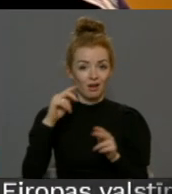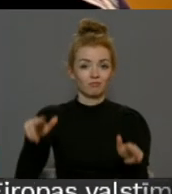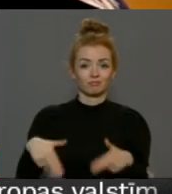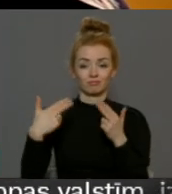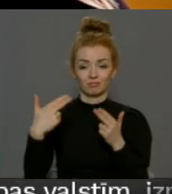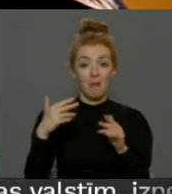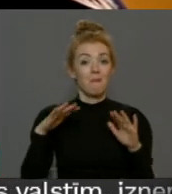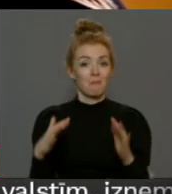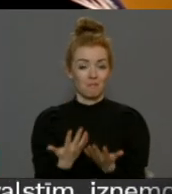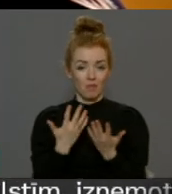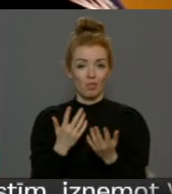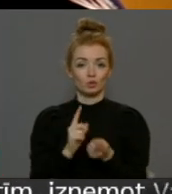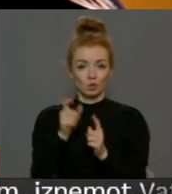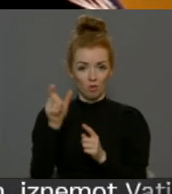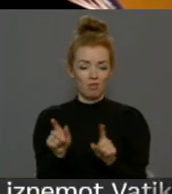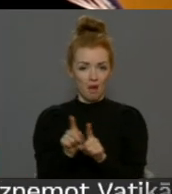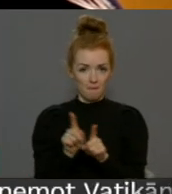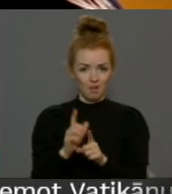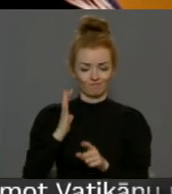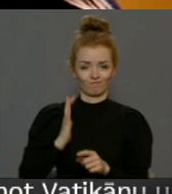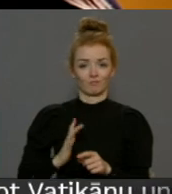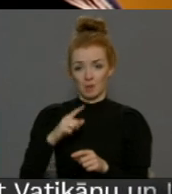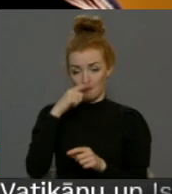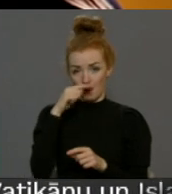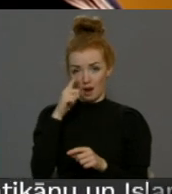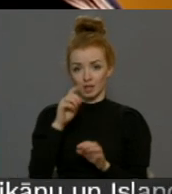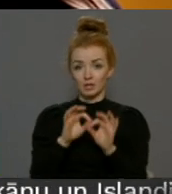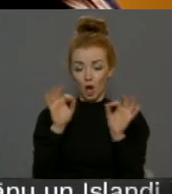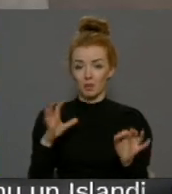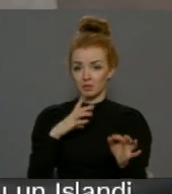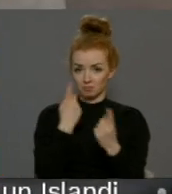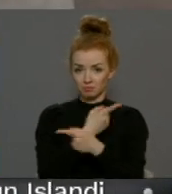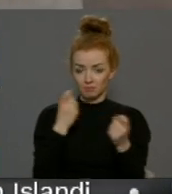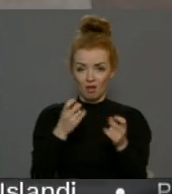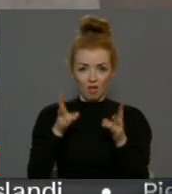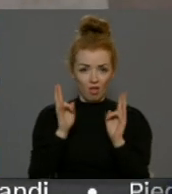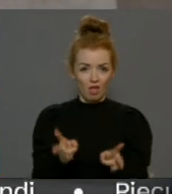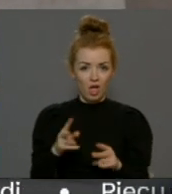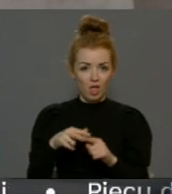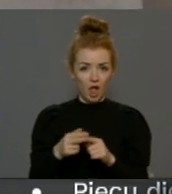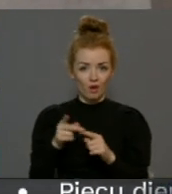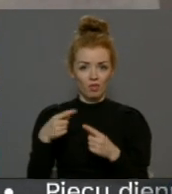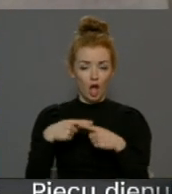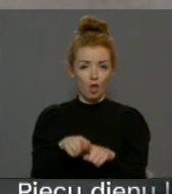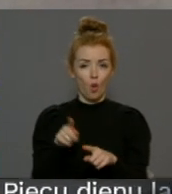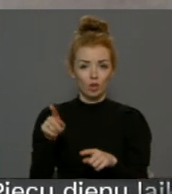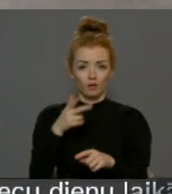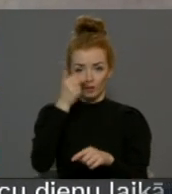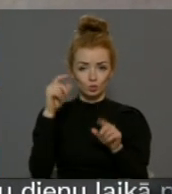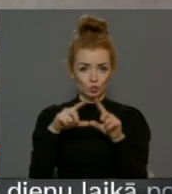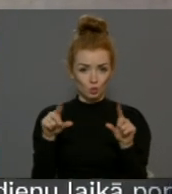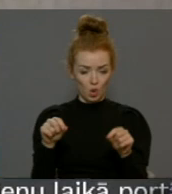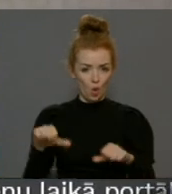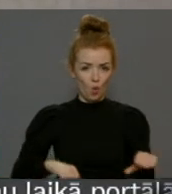gan nav mazinājas skolotāja neaizsargātība. Marta sākumā publiskajā tāpā es skanēju gadījumus jaukos tehnoloģiju vidusskolā par huligāniskām